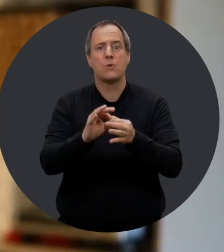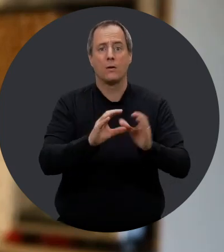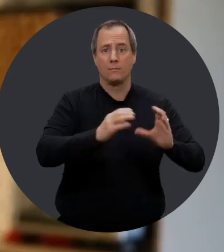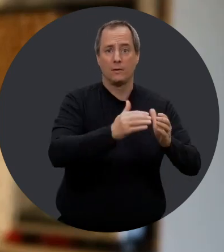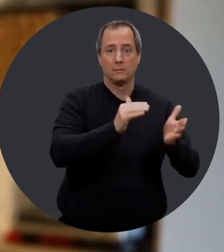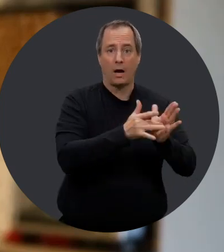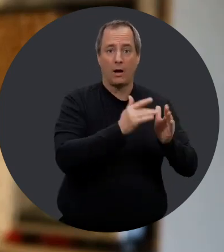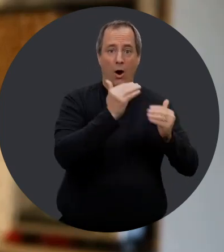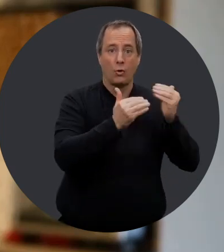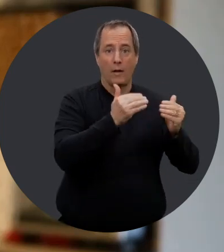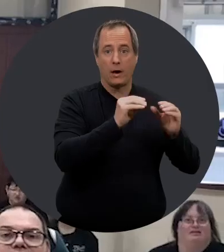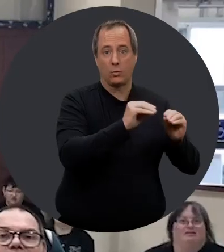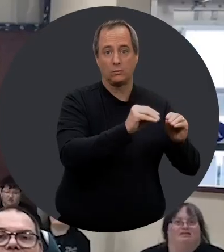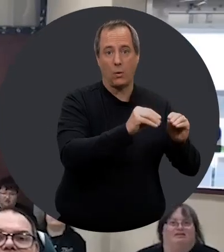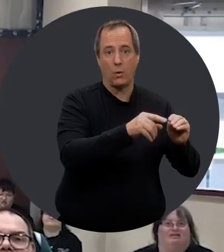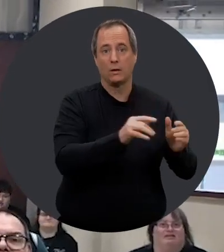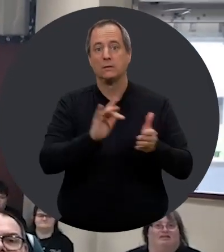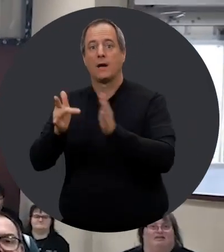plus à faire à manger, puis ça.